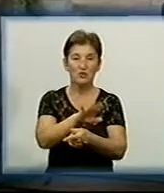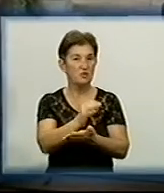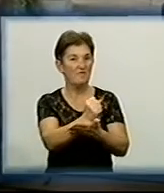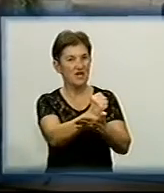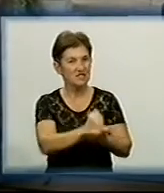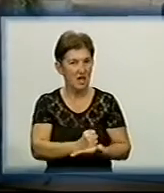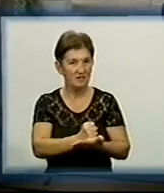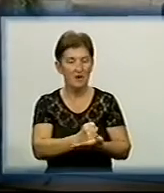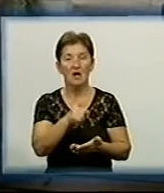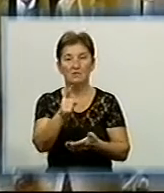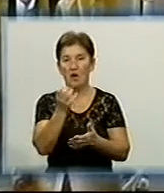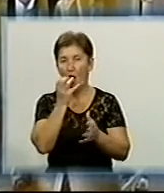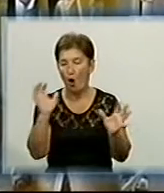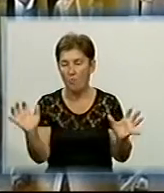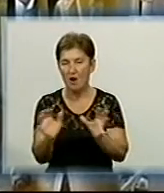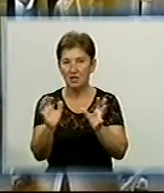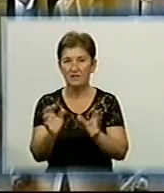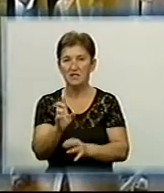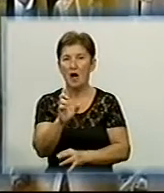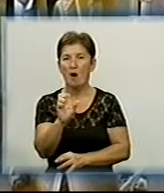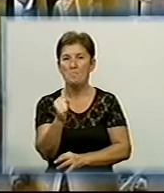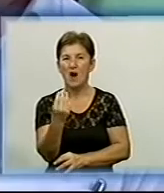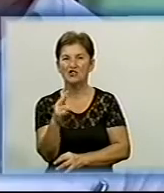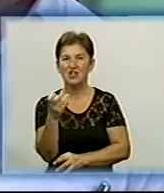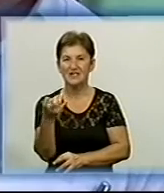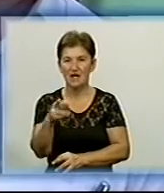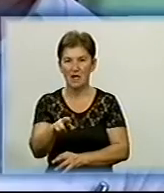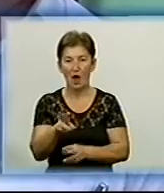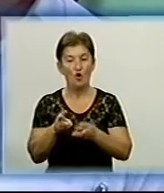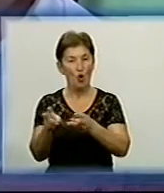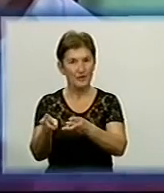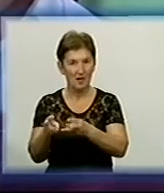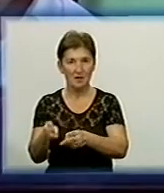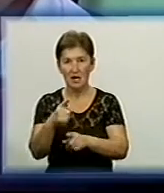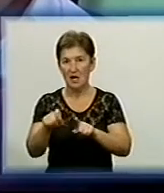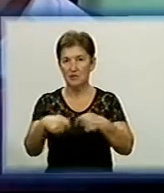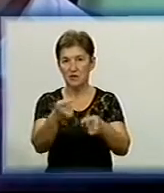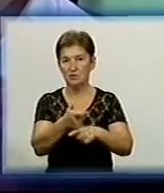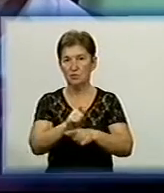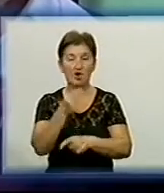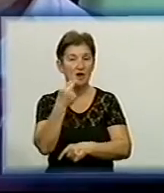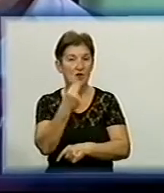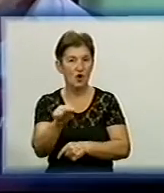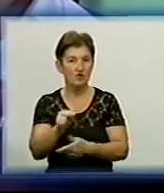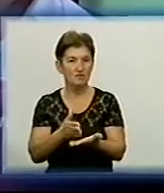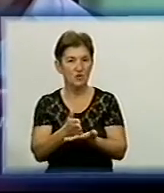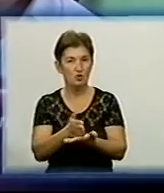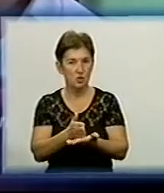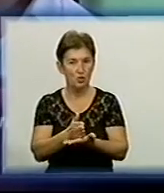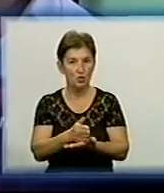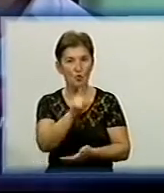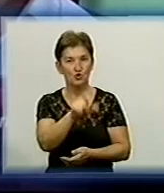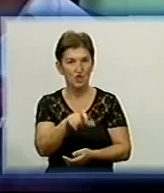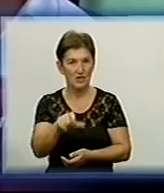Тепер кіровоградців обігріватиме башкірська котельня Це дасть більш качіну услугу жителям